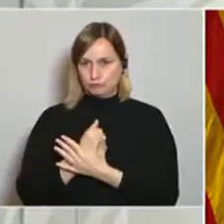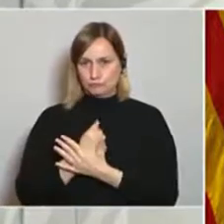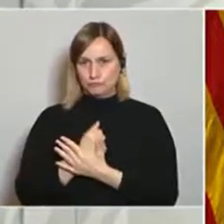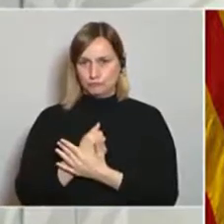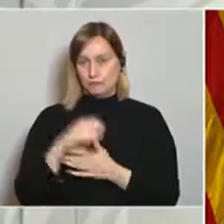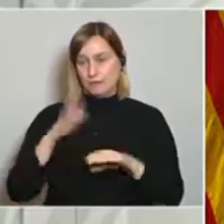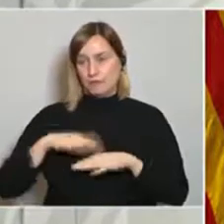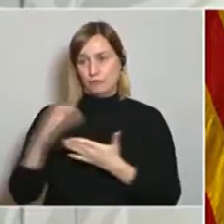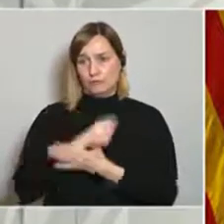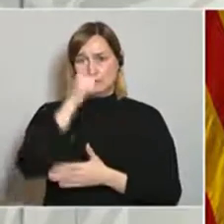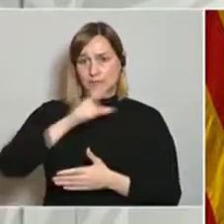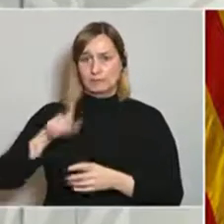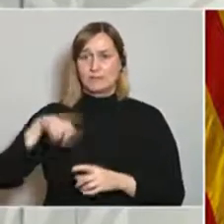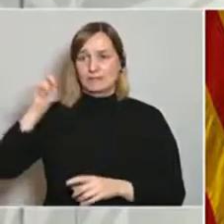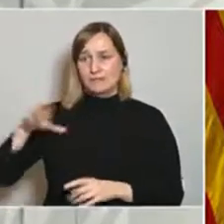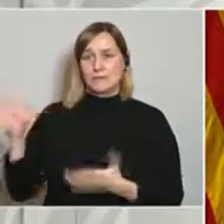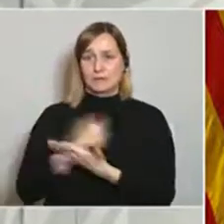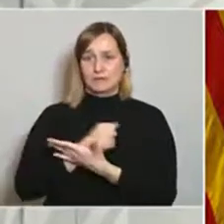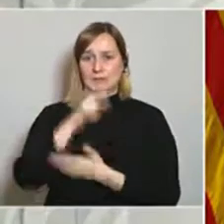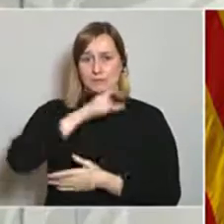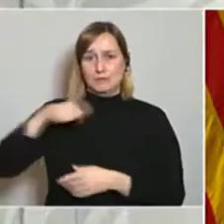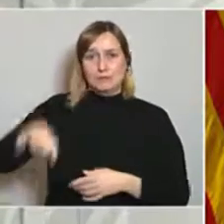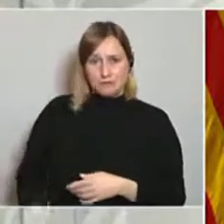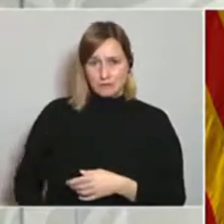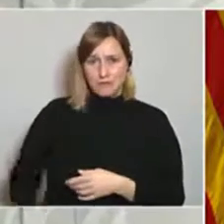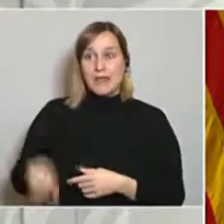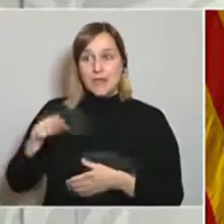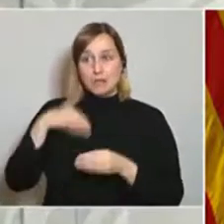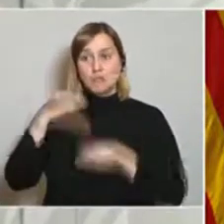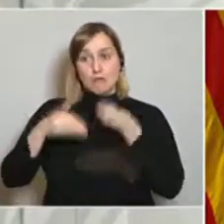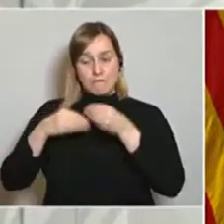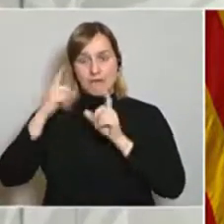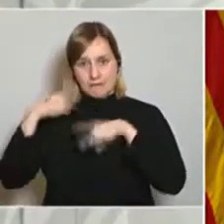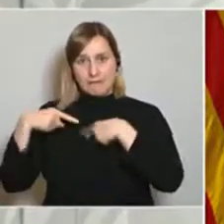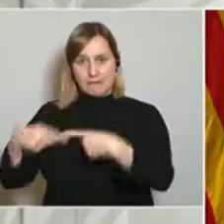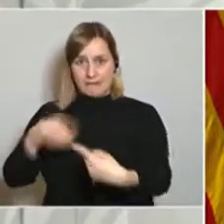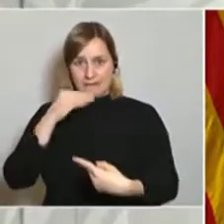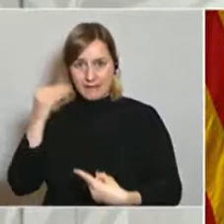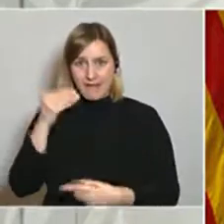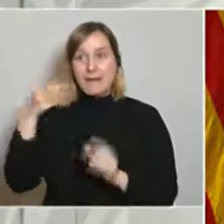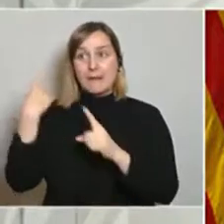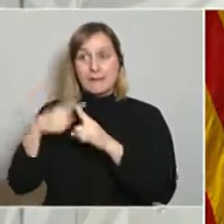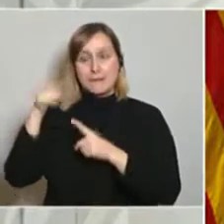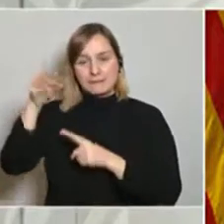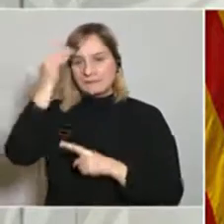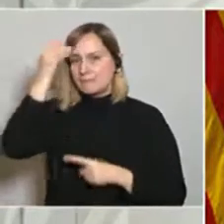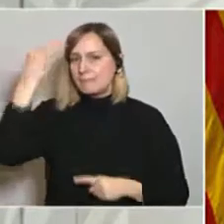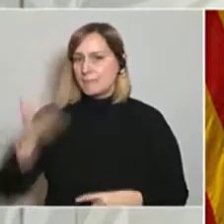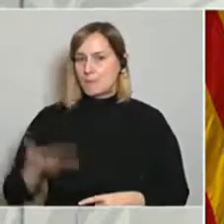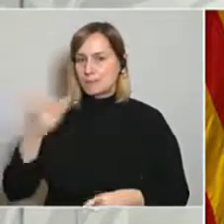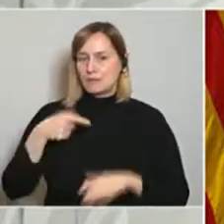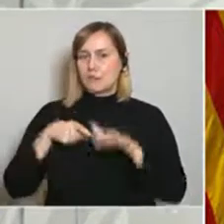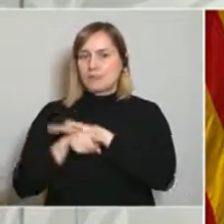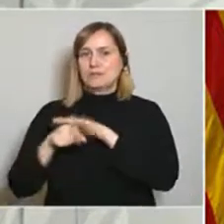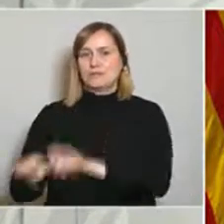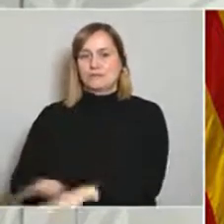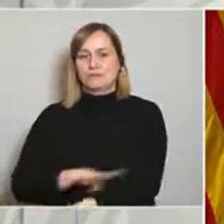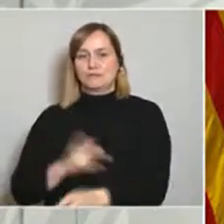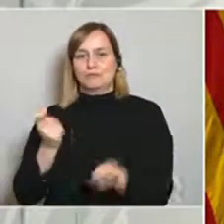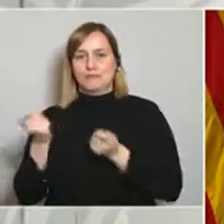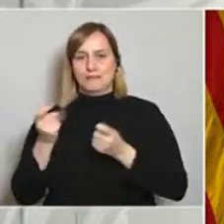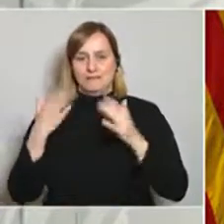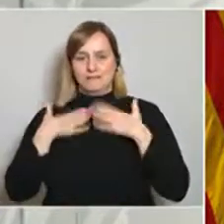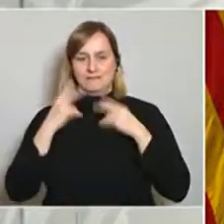professionals que hi treballen. Això ho intensificarem dia rere dia perquè crec que és molt important fer una bona gestió. De cara als